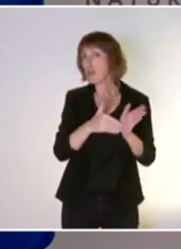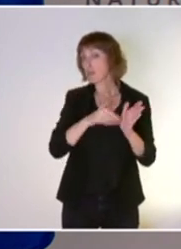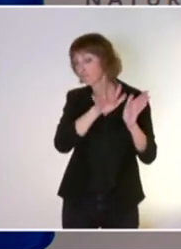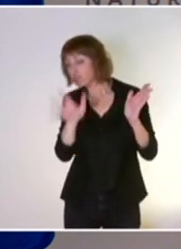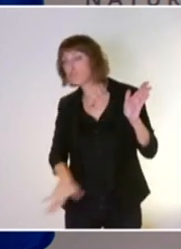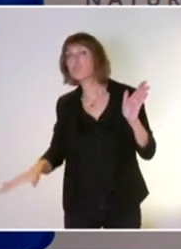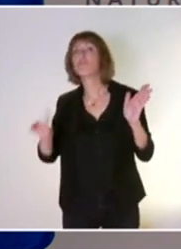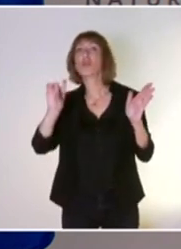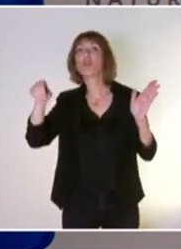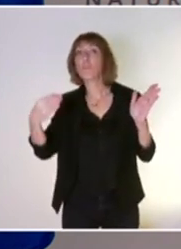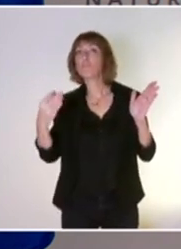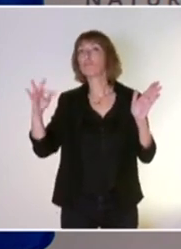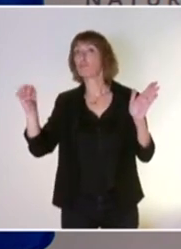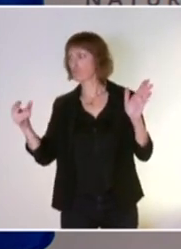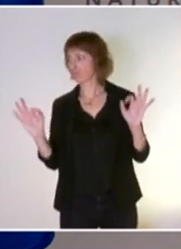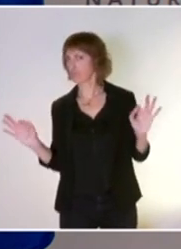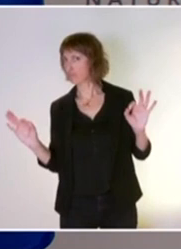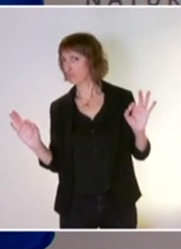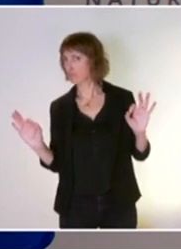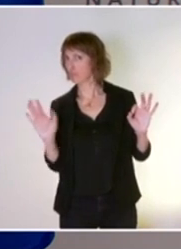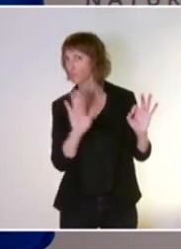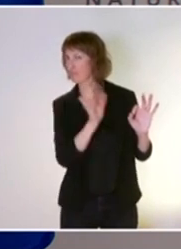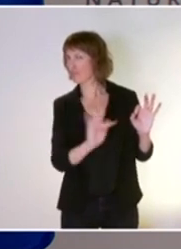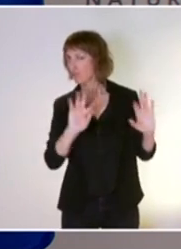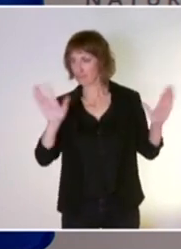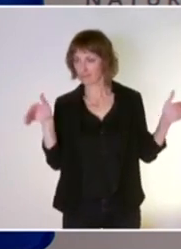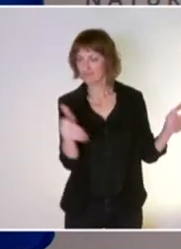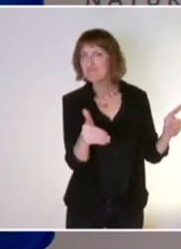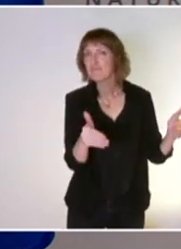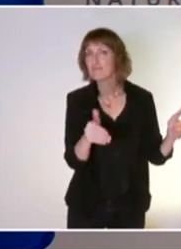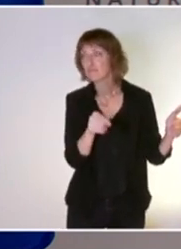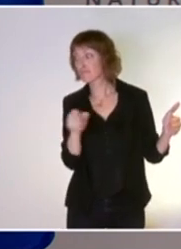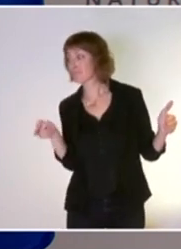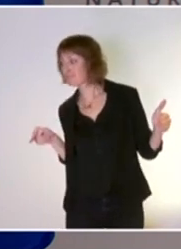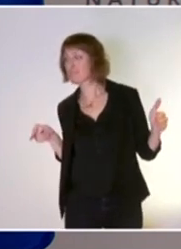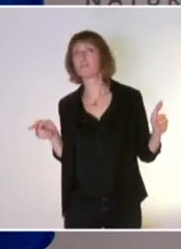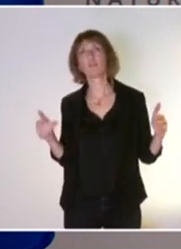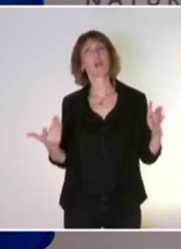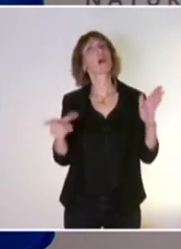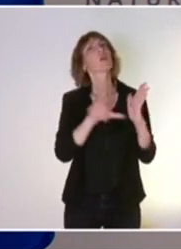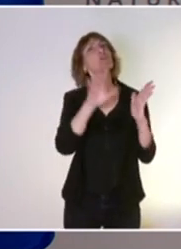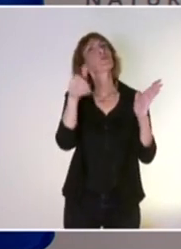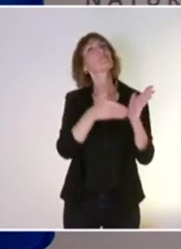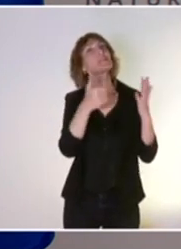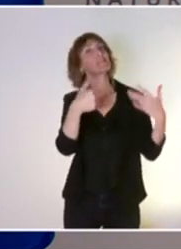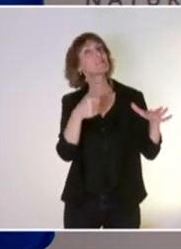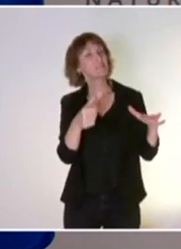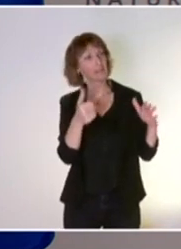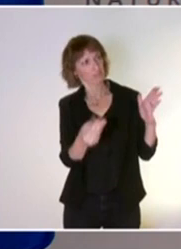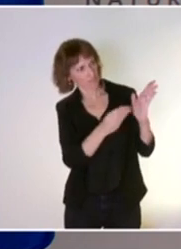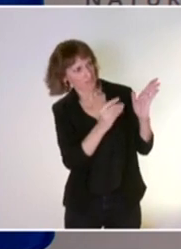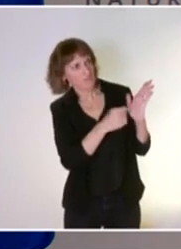en ce qui concerne notamment la France. C'était une des questions qui figurent dans la loi de 2016 sur la biodiversité.